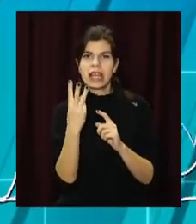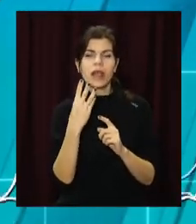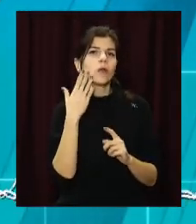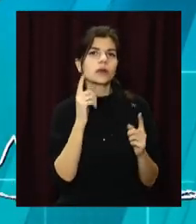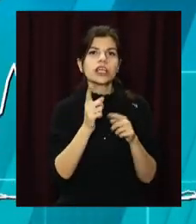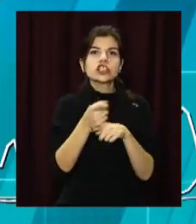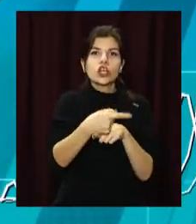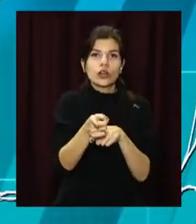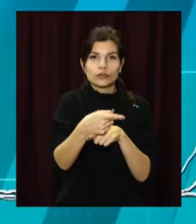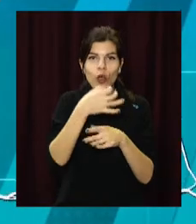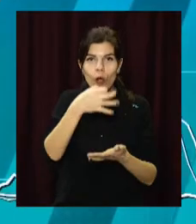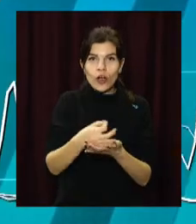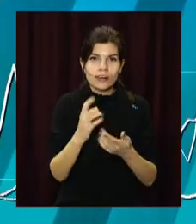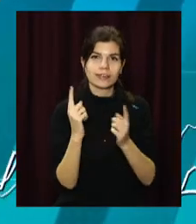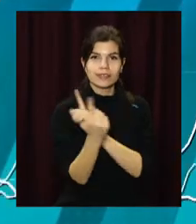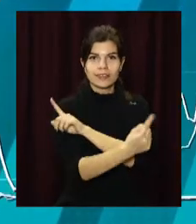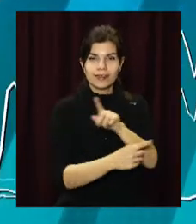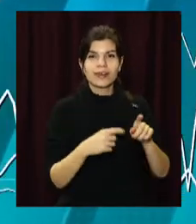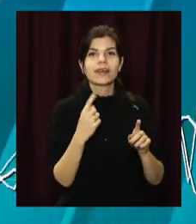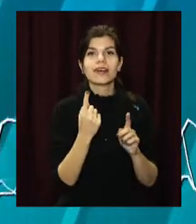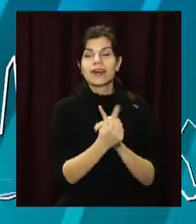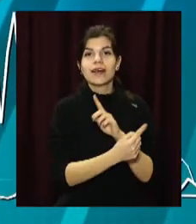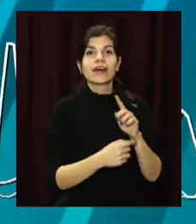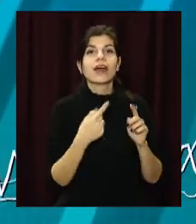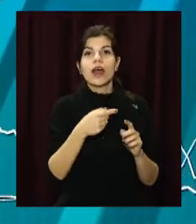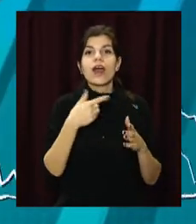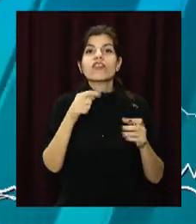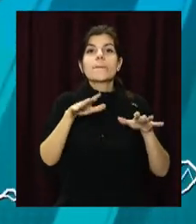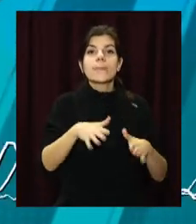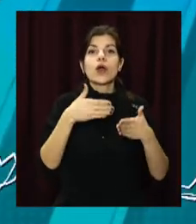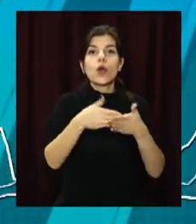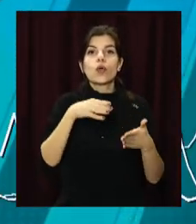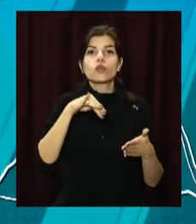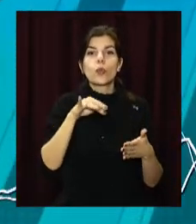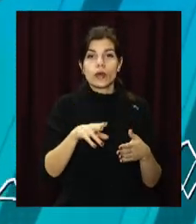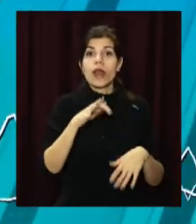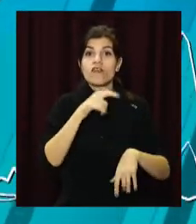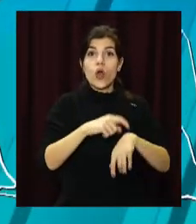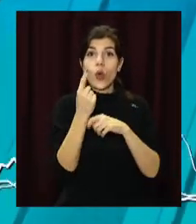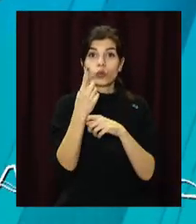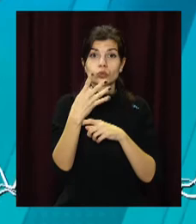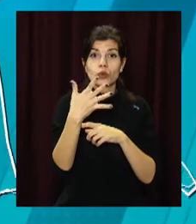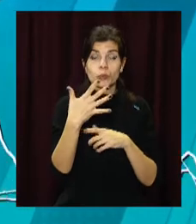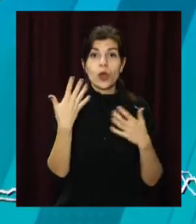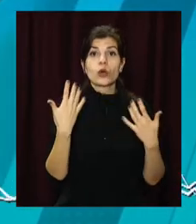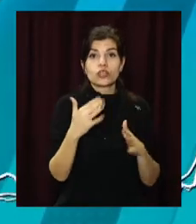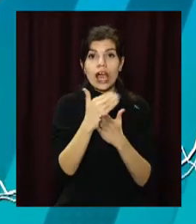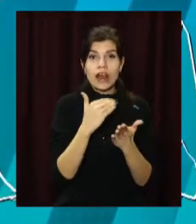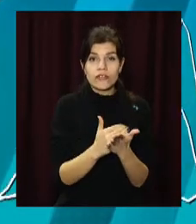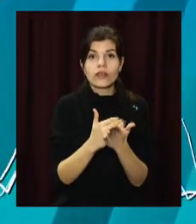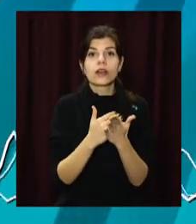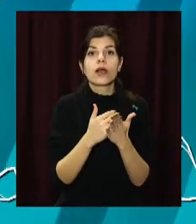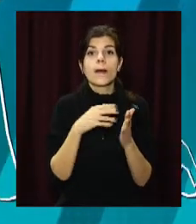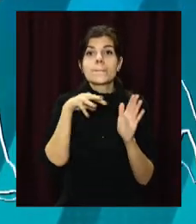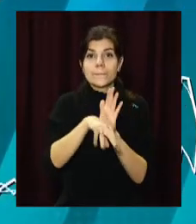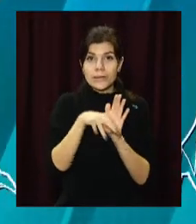переводи, які задействовані при обороті подвіжного суставу в тупіке. Состоянням на 11 часів 45 минут графік змінили по